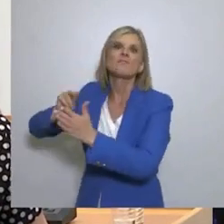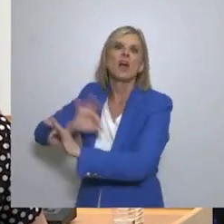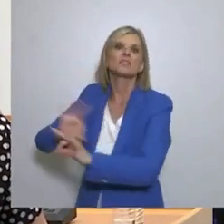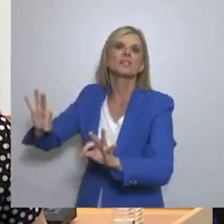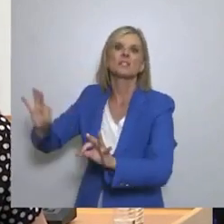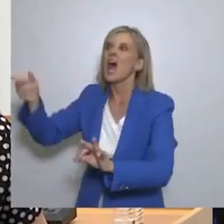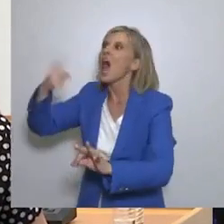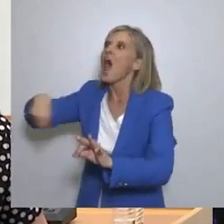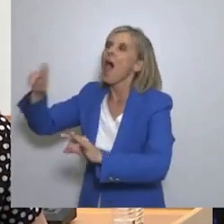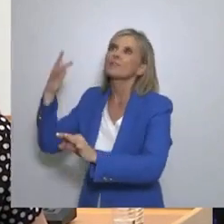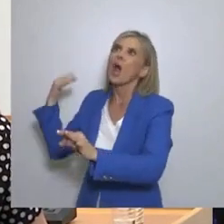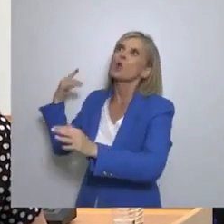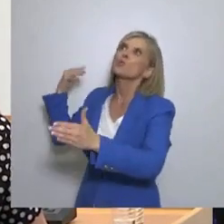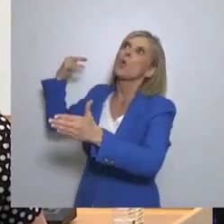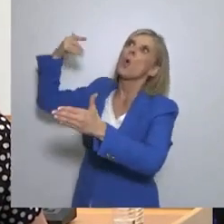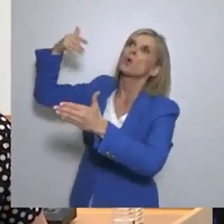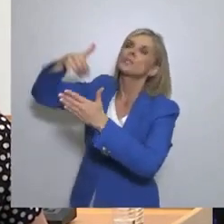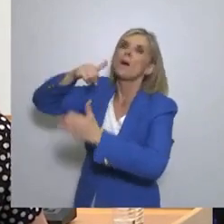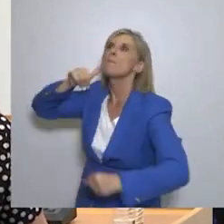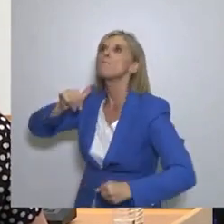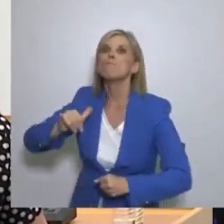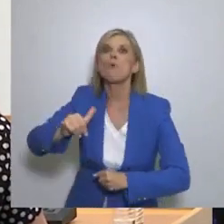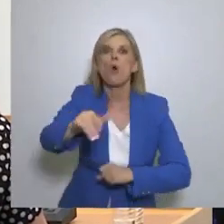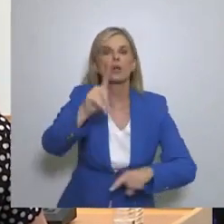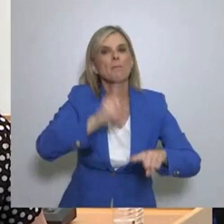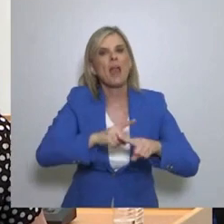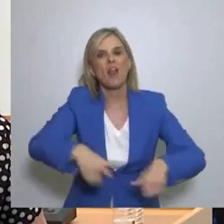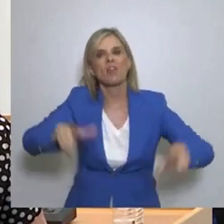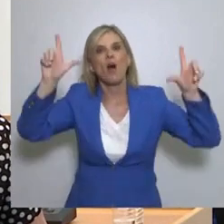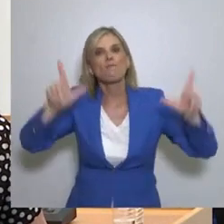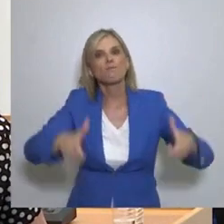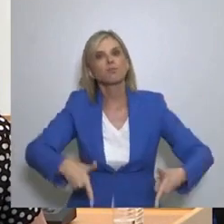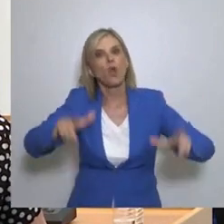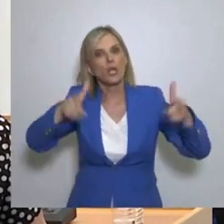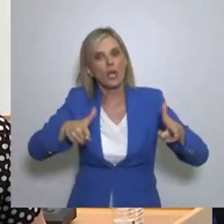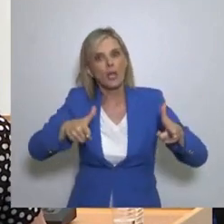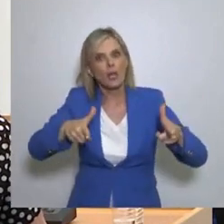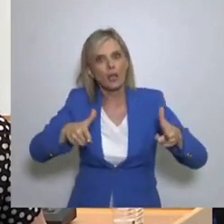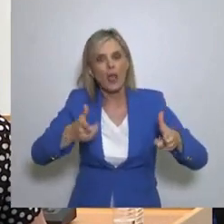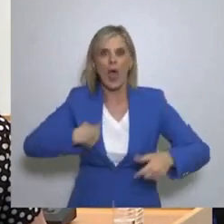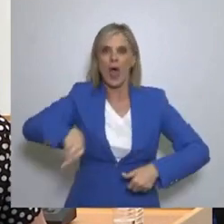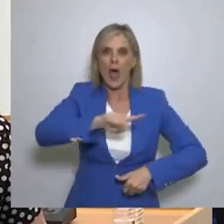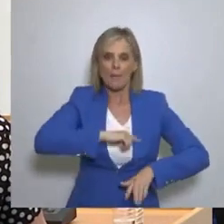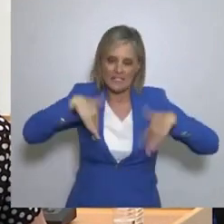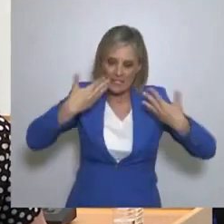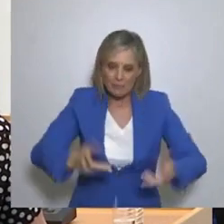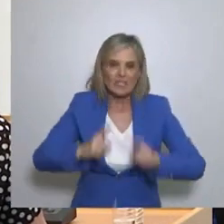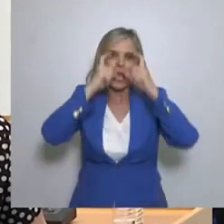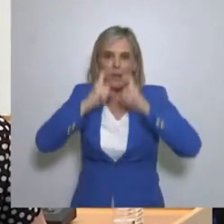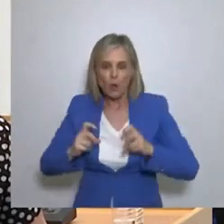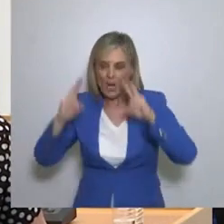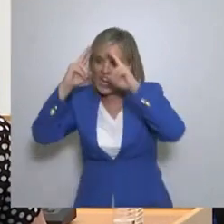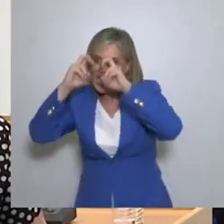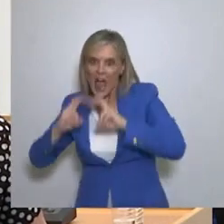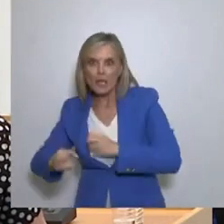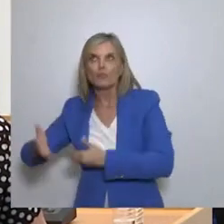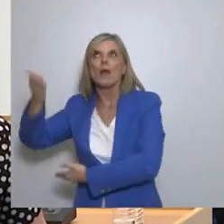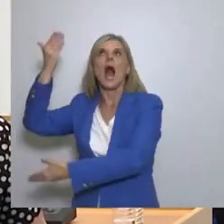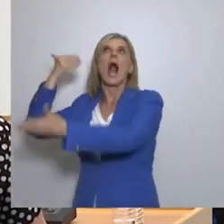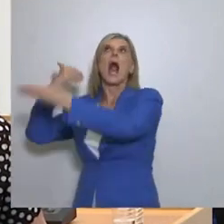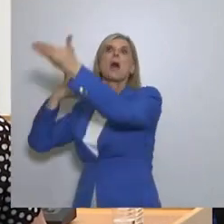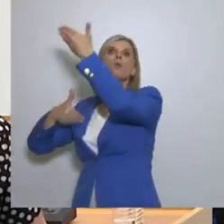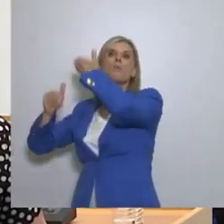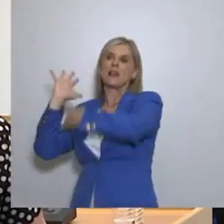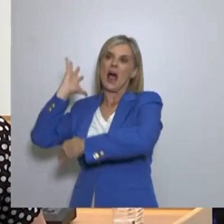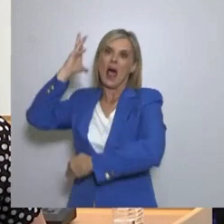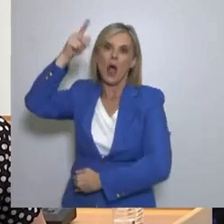Μια συνεχόμενη φτωχοποιημένη κατάσταση Να μην ελέγξουμε τι έχει γίνει τόσα χρόνια Στον ελληνικό μας κράτος Να μην ελέγξουμε Ποιος